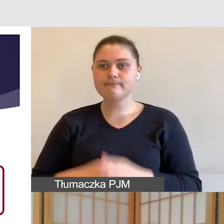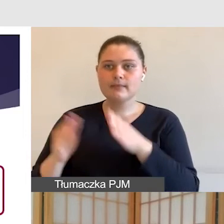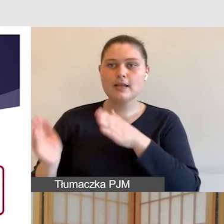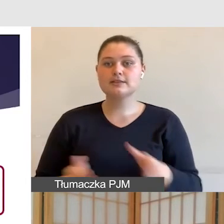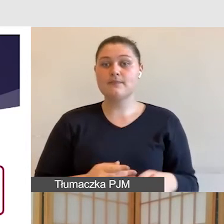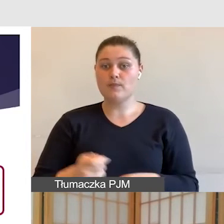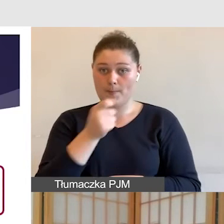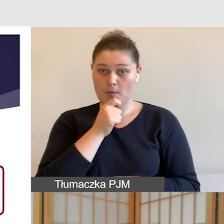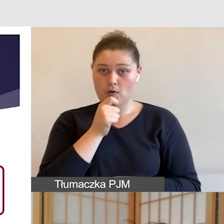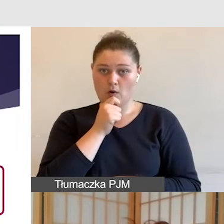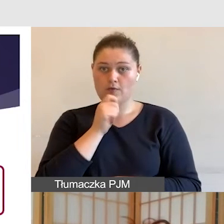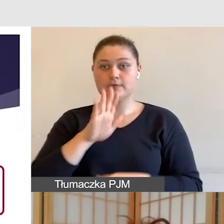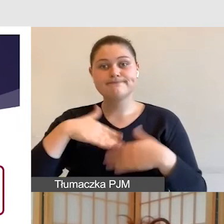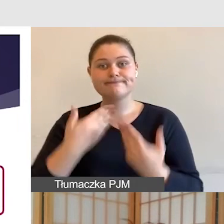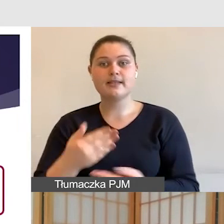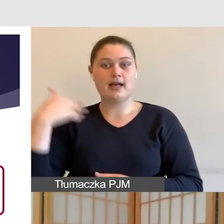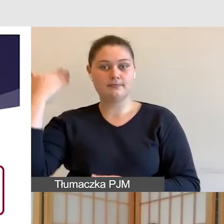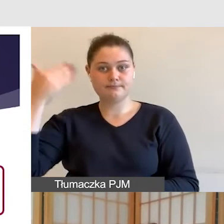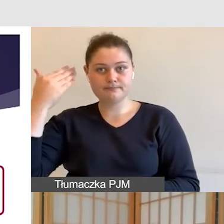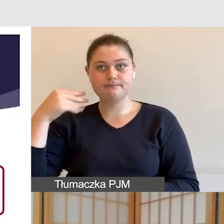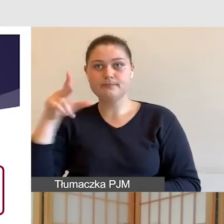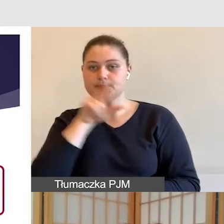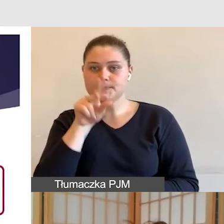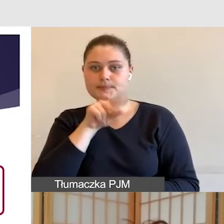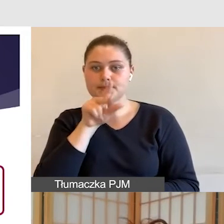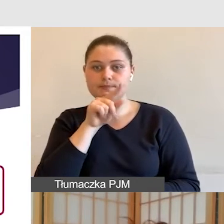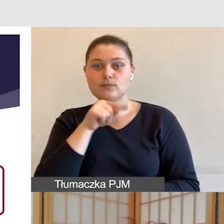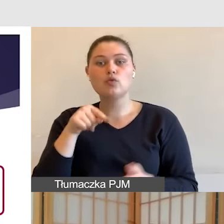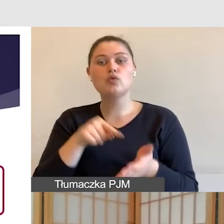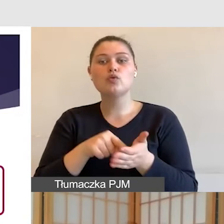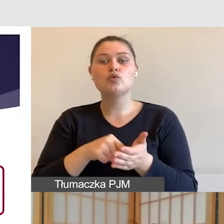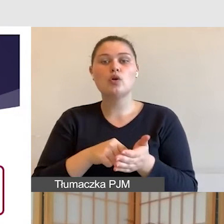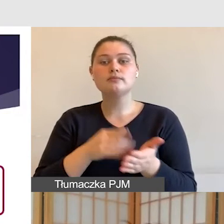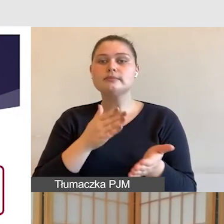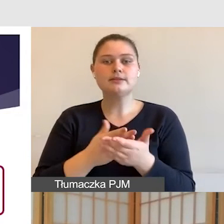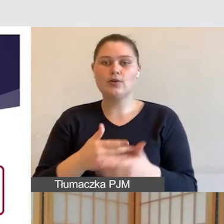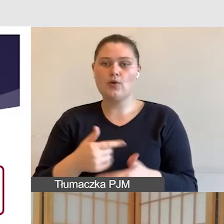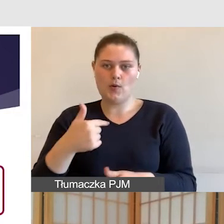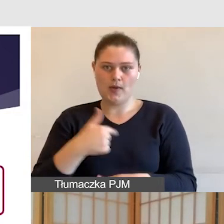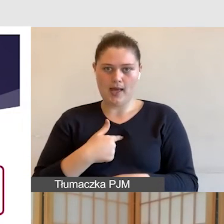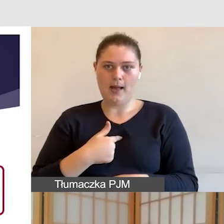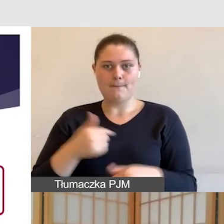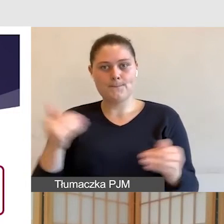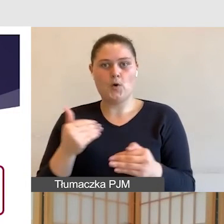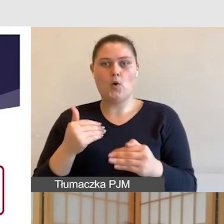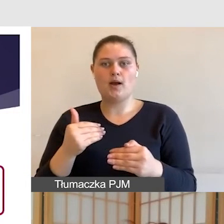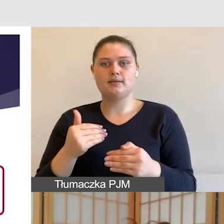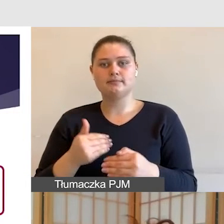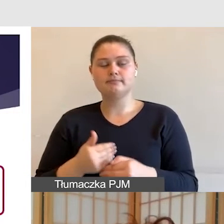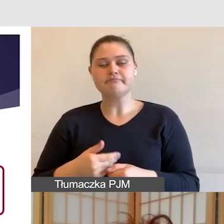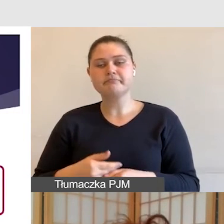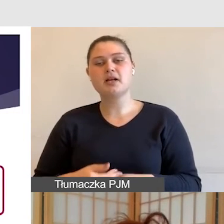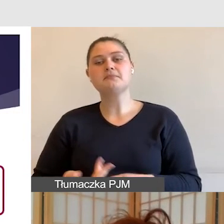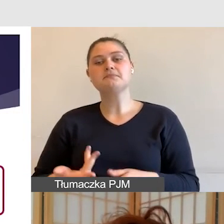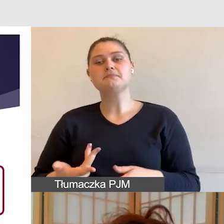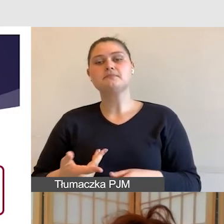Państwa, to nie tylko jest komfort dla nas, że nie musimy wysilać przy mówieniu, ale też komfort dla naszych